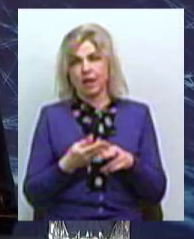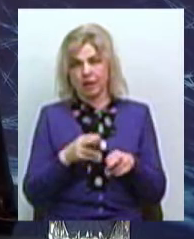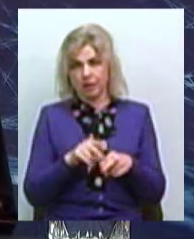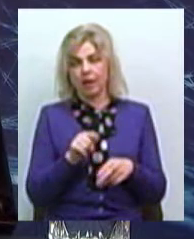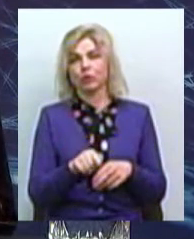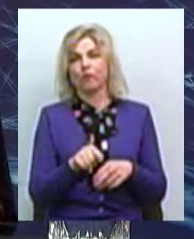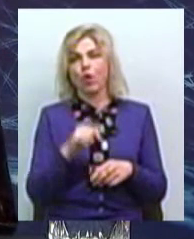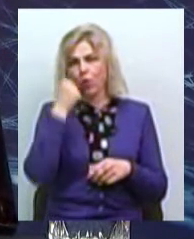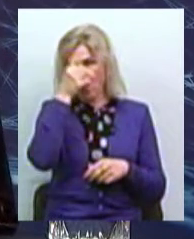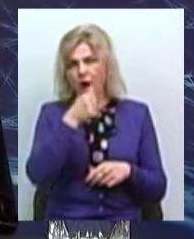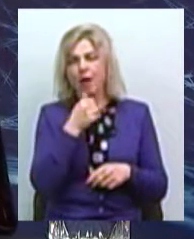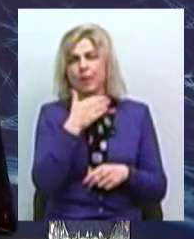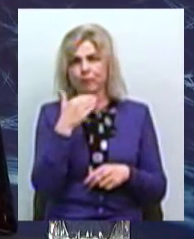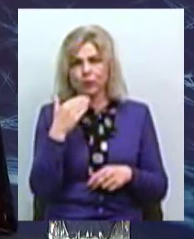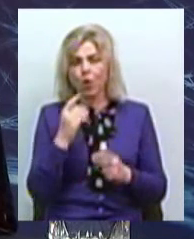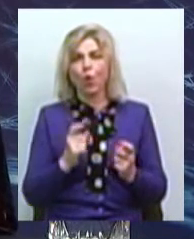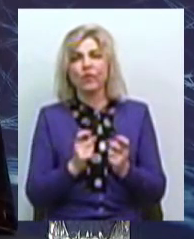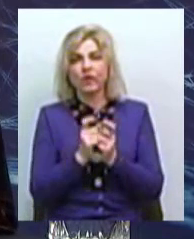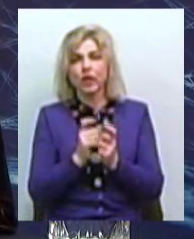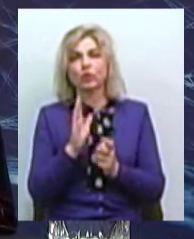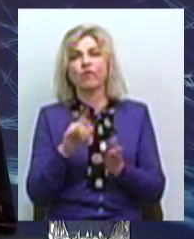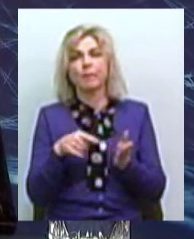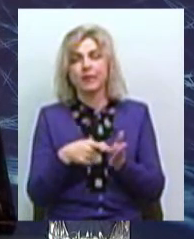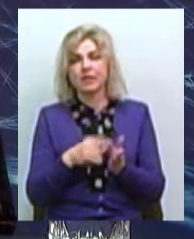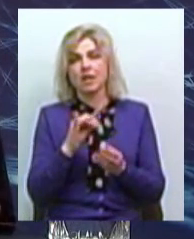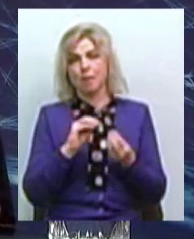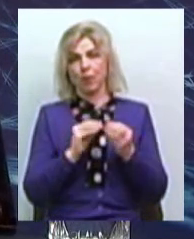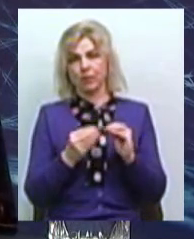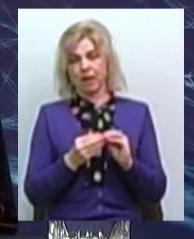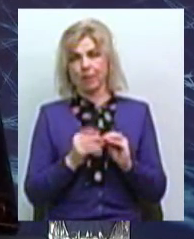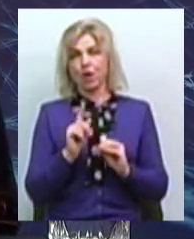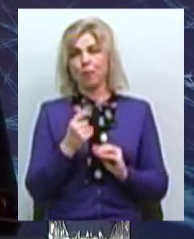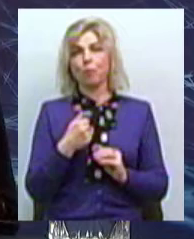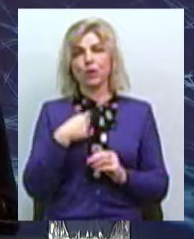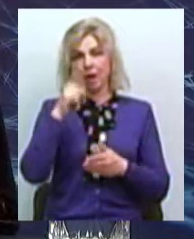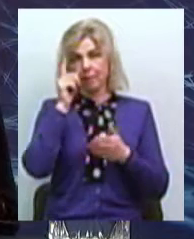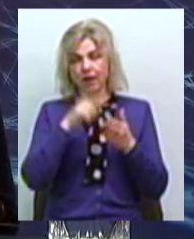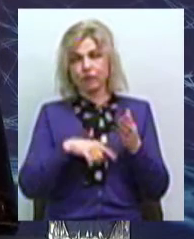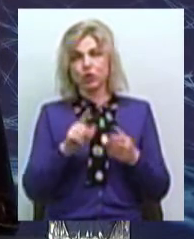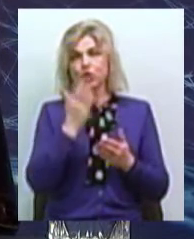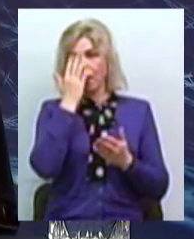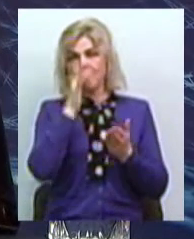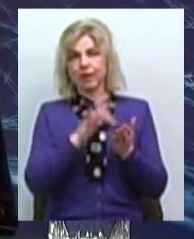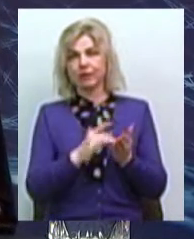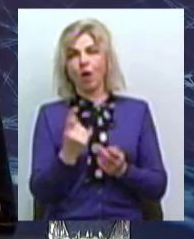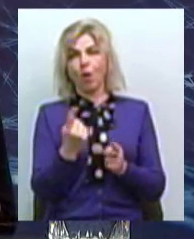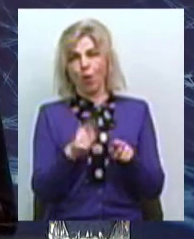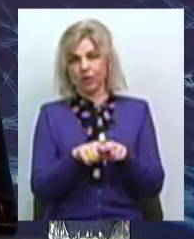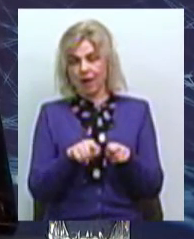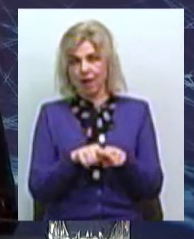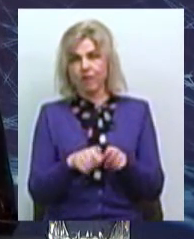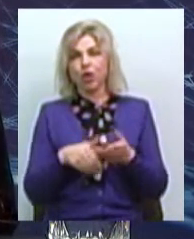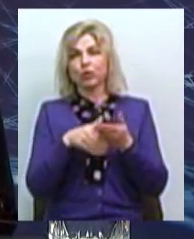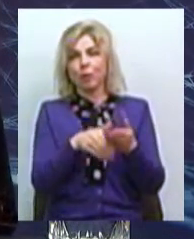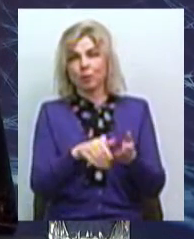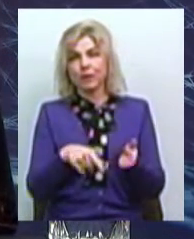роками створеного і конфлікту в місті, і проблеми. Тому що я певна, що мета у нас усіх однакова – це допомогти місту,